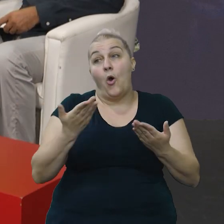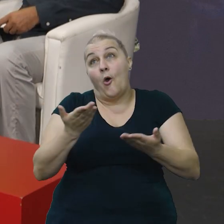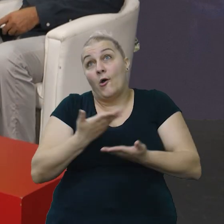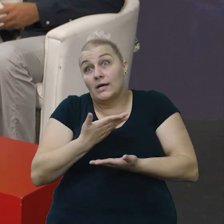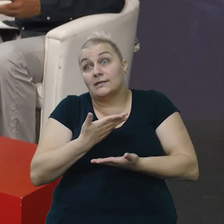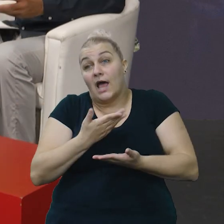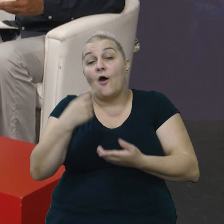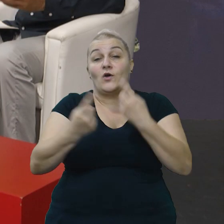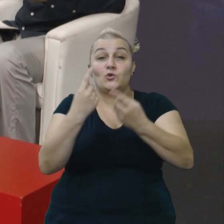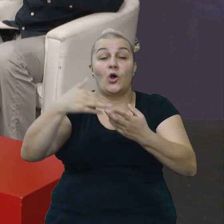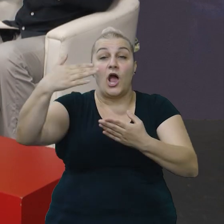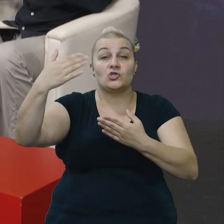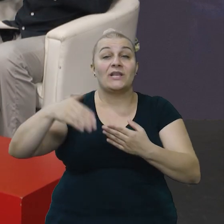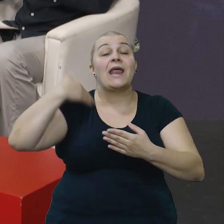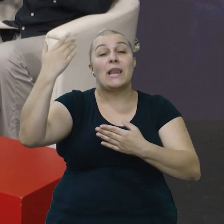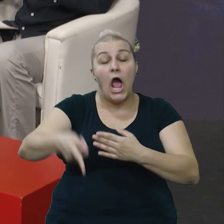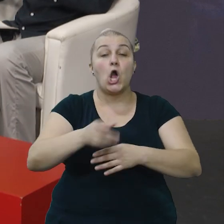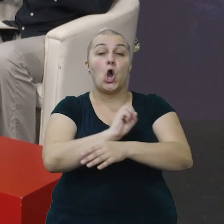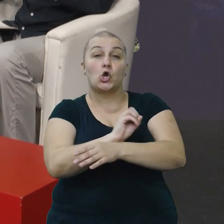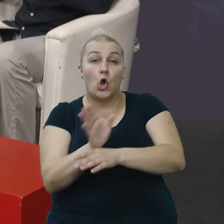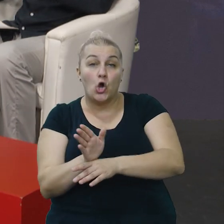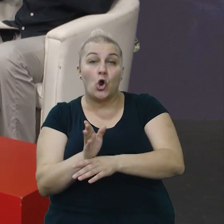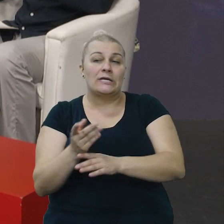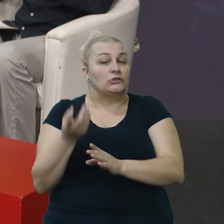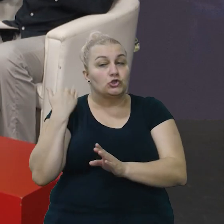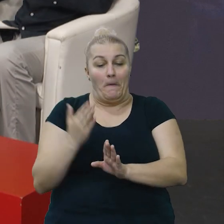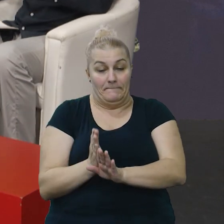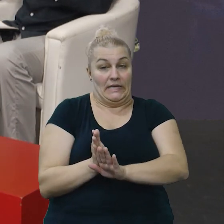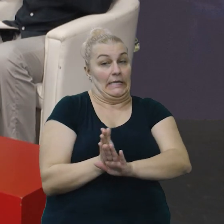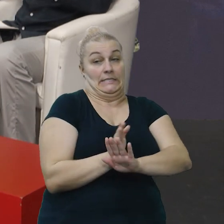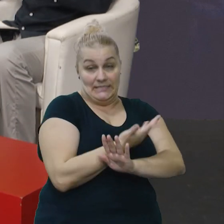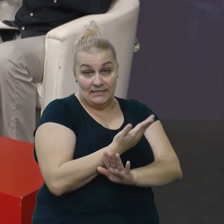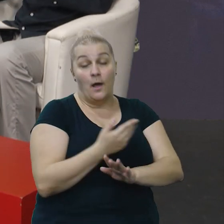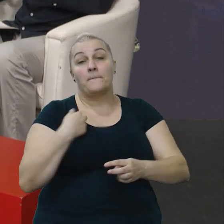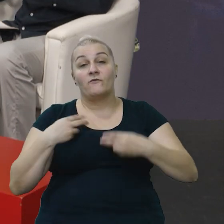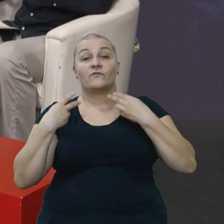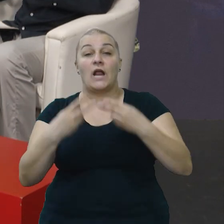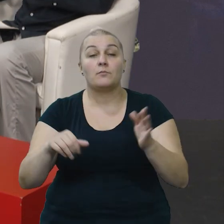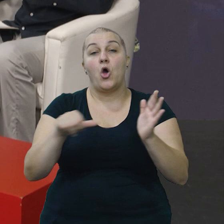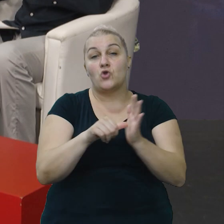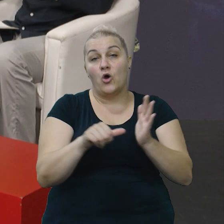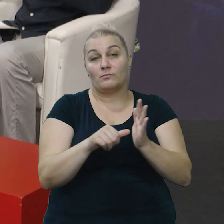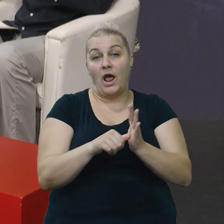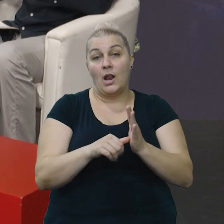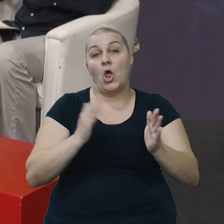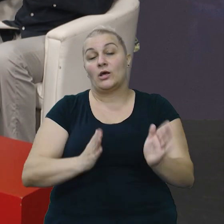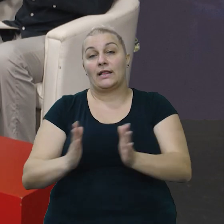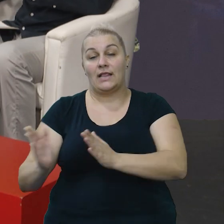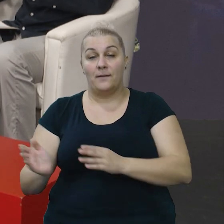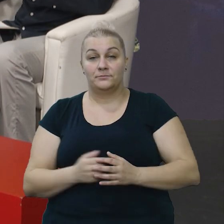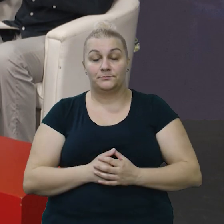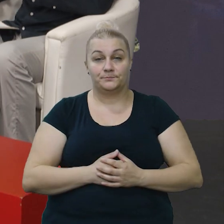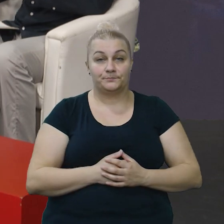događajima, koje, hvala Bogu, nakon da ove korone daje Bože da šta prije završi, pa ćemo se vrati na ono naš stari ritam.